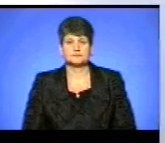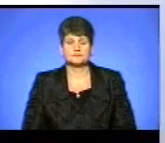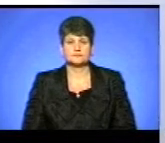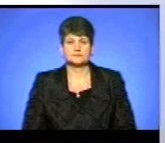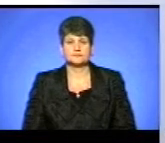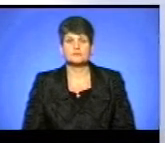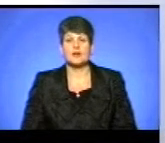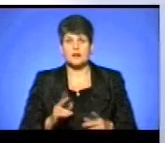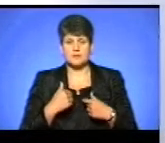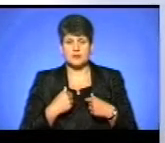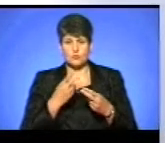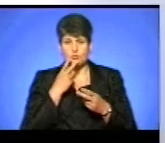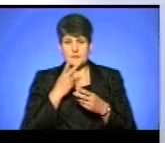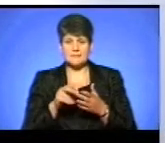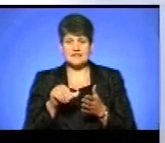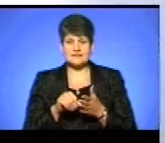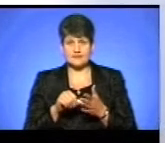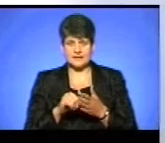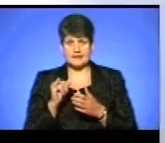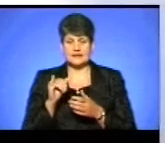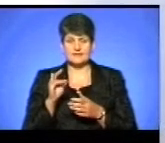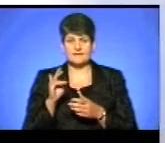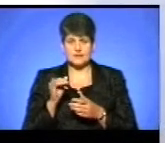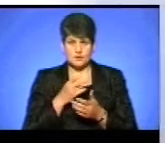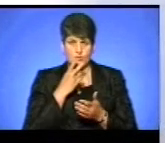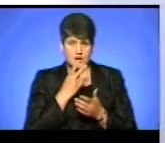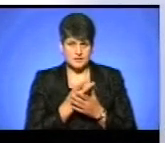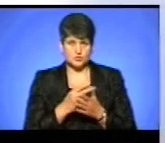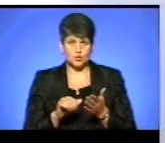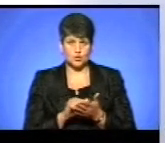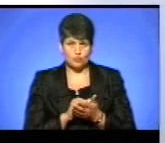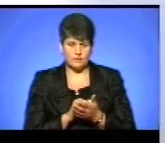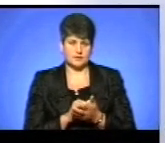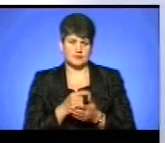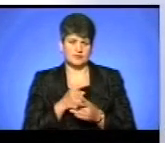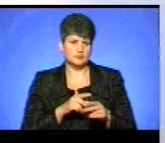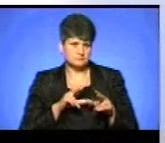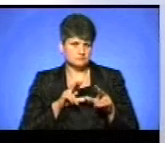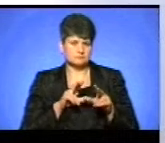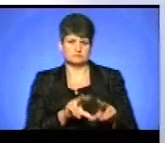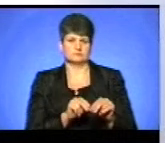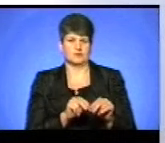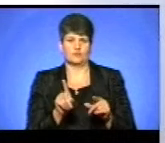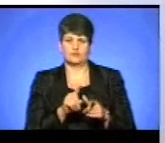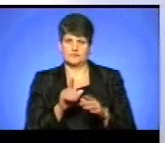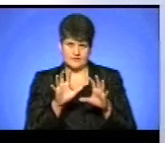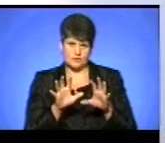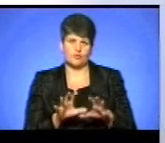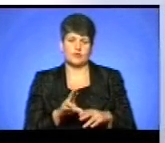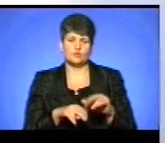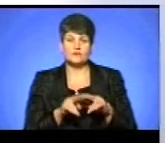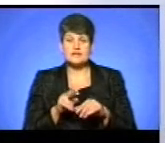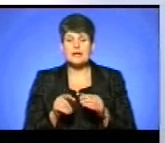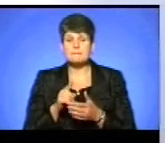Як ми побачили, представник інвестора показував документи, а також запевняв у законності будівництва. А також